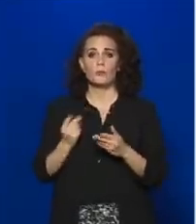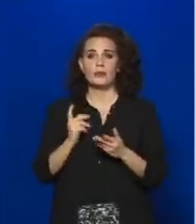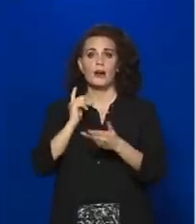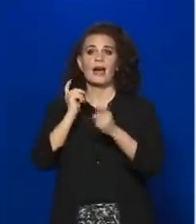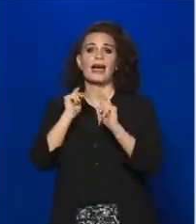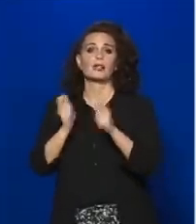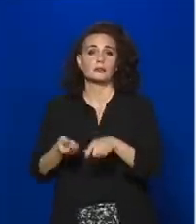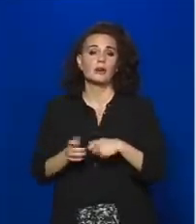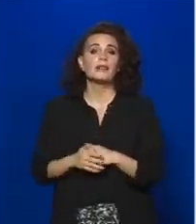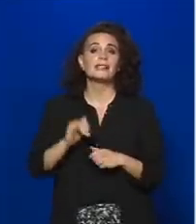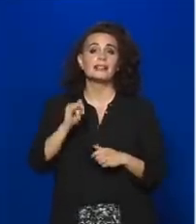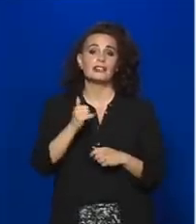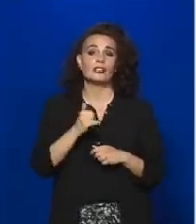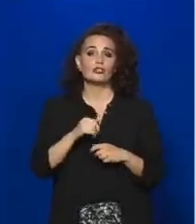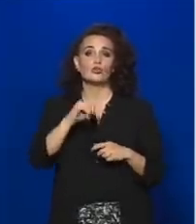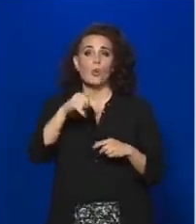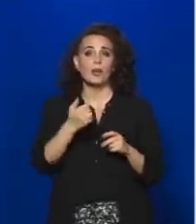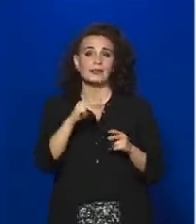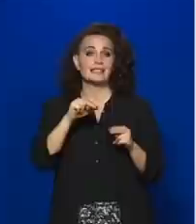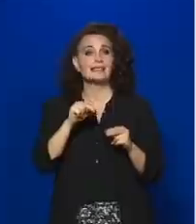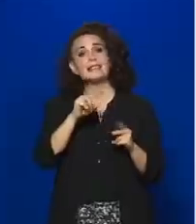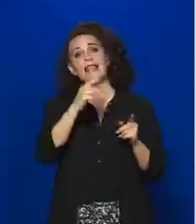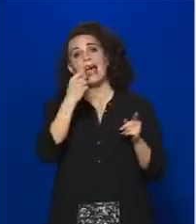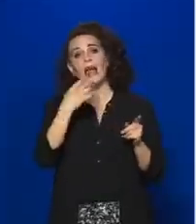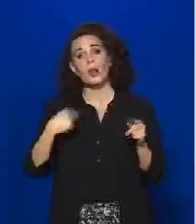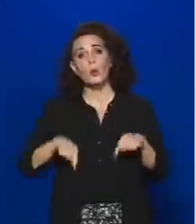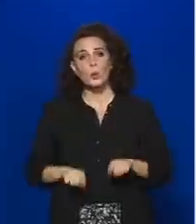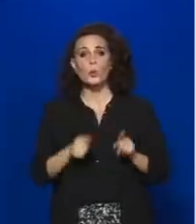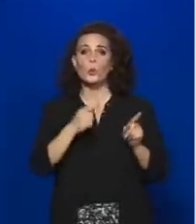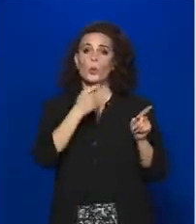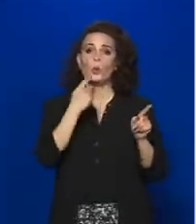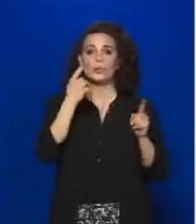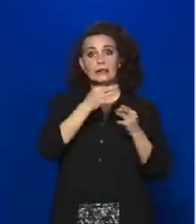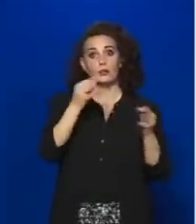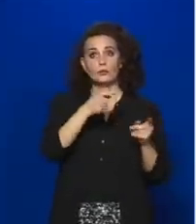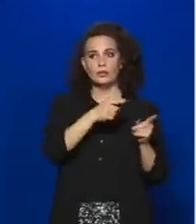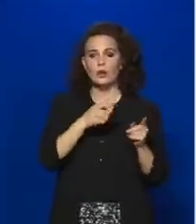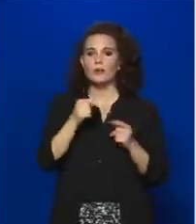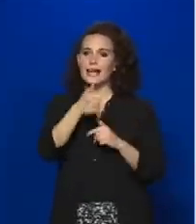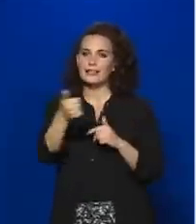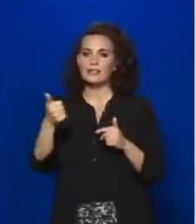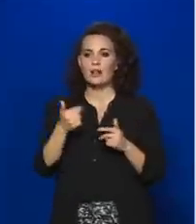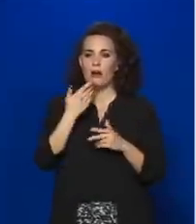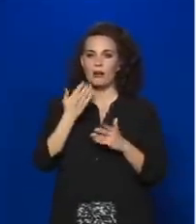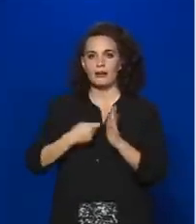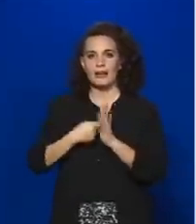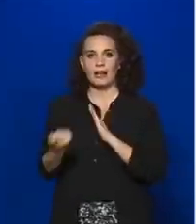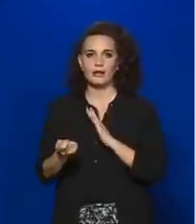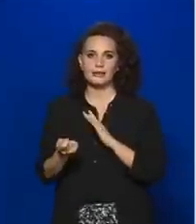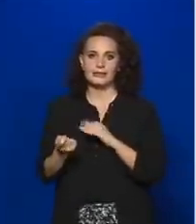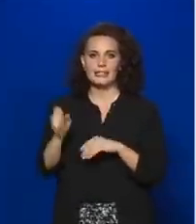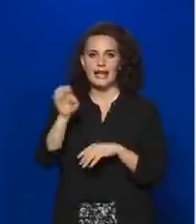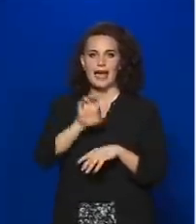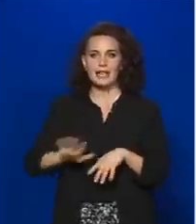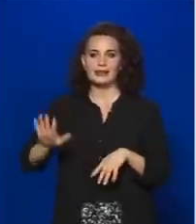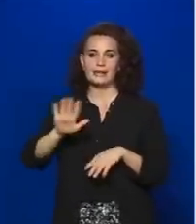ezzel kapcsolatos nyilatkozatához mi szerint egyesek eladnák erdélyét a magyaroknak, illetve az ATV is hasonlót kérdez, hogyan kommentálja a